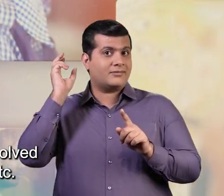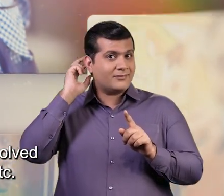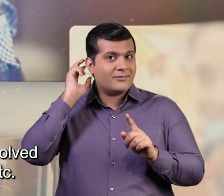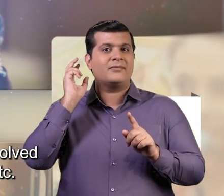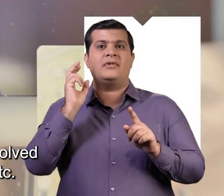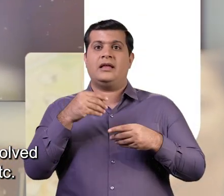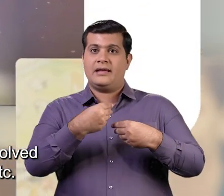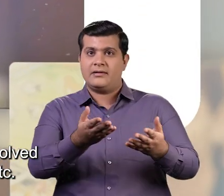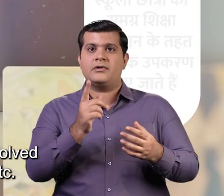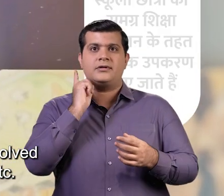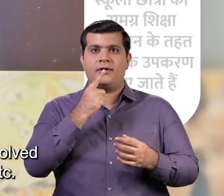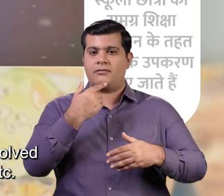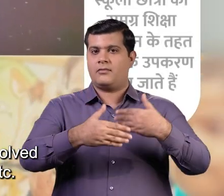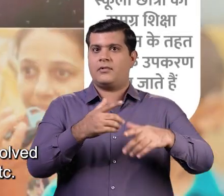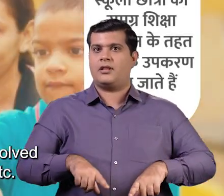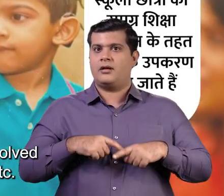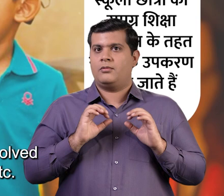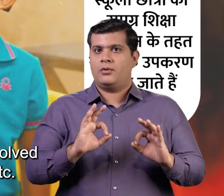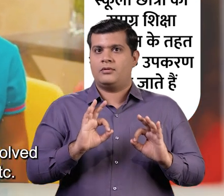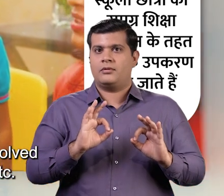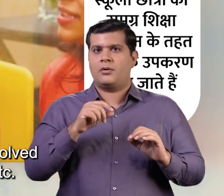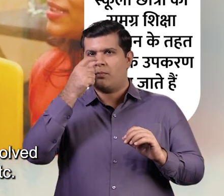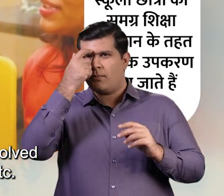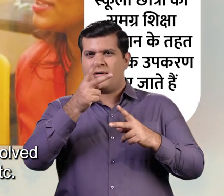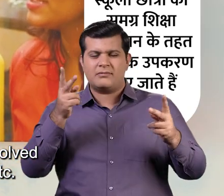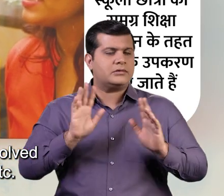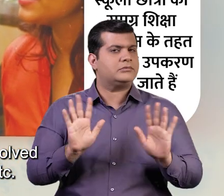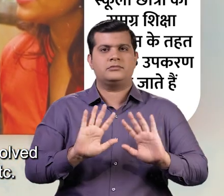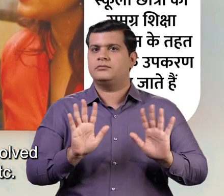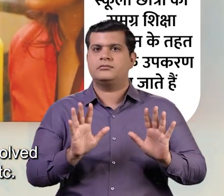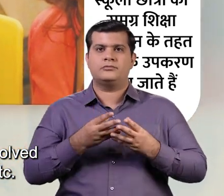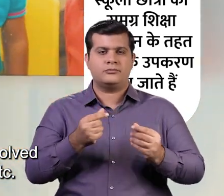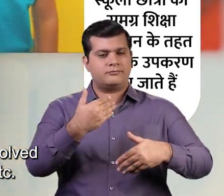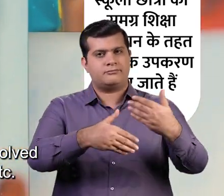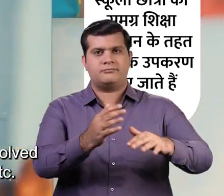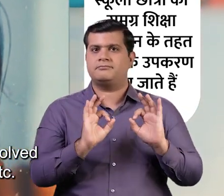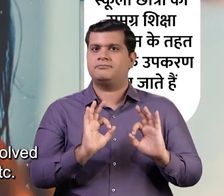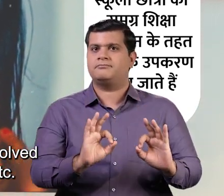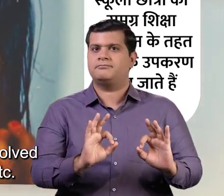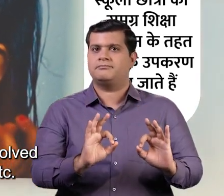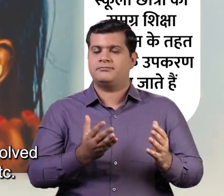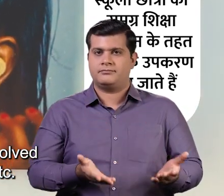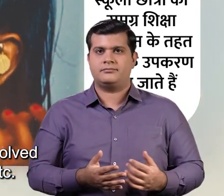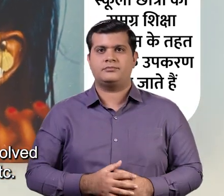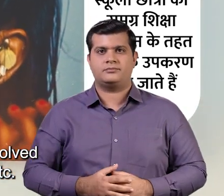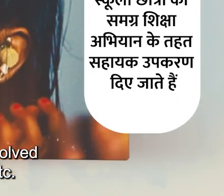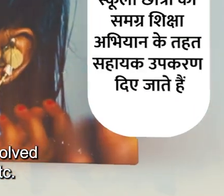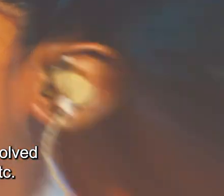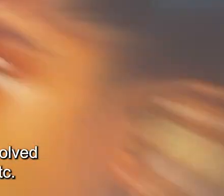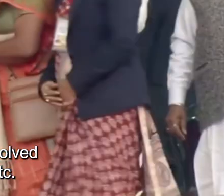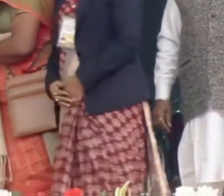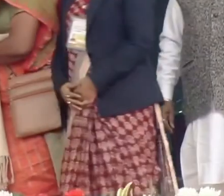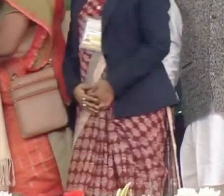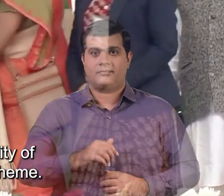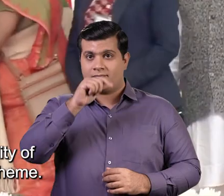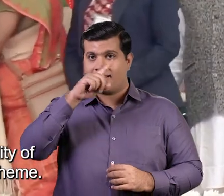एवं दूस्यों करणों, तथा कॉकलियर इंप्लांट द्वारा, श्रवण बाधित दिव्यांग जनों की समस्या का भी त्वरित निदान किया जा